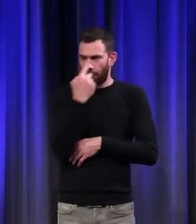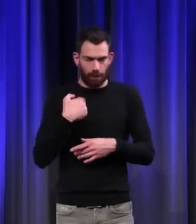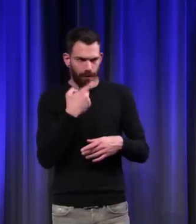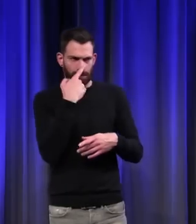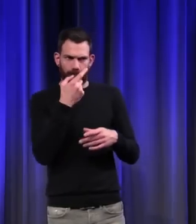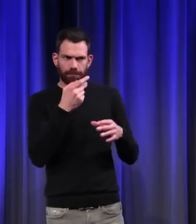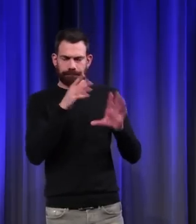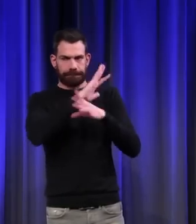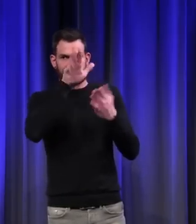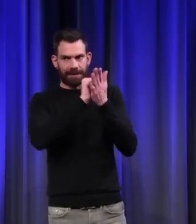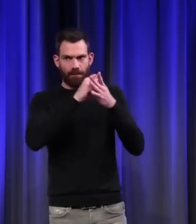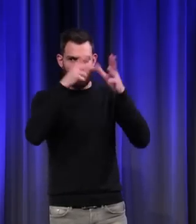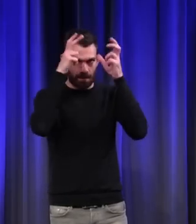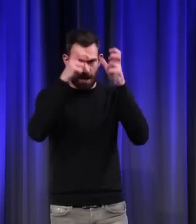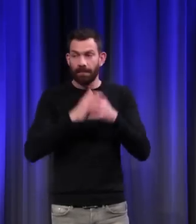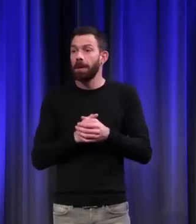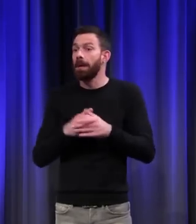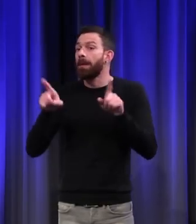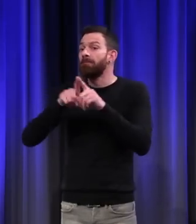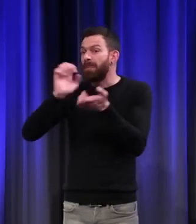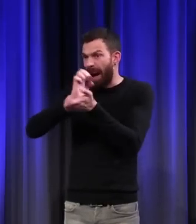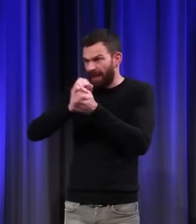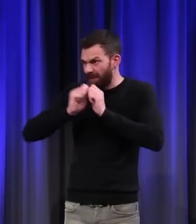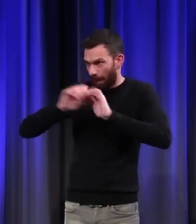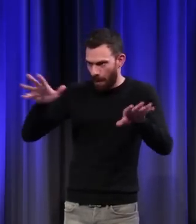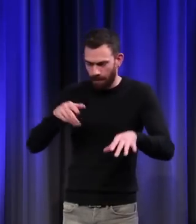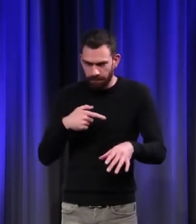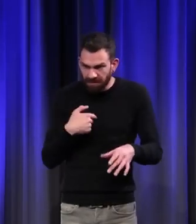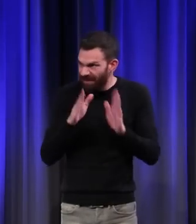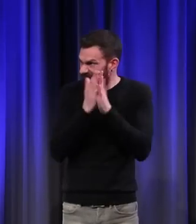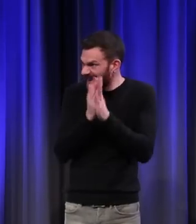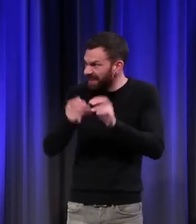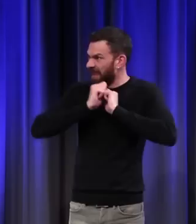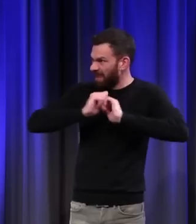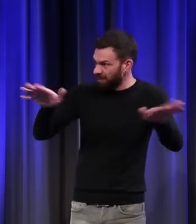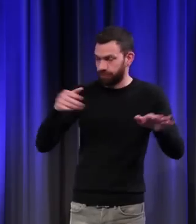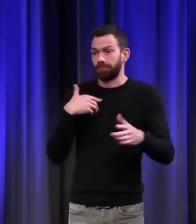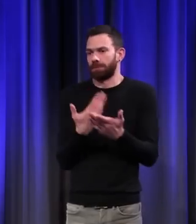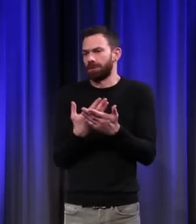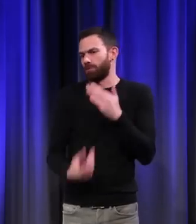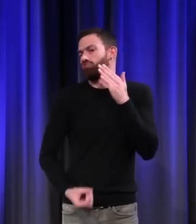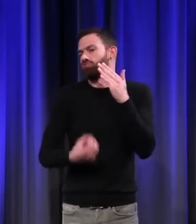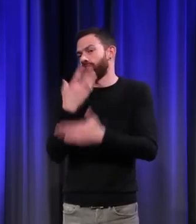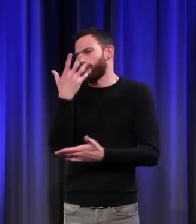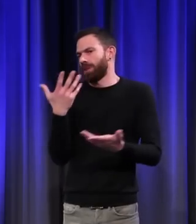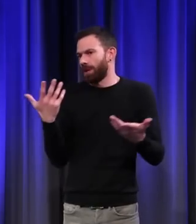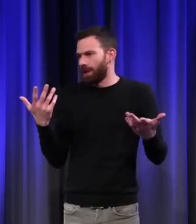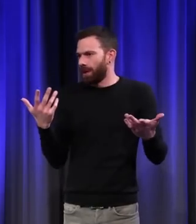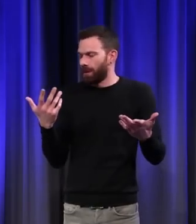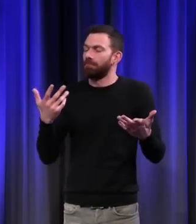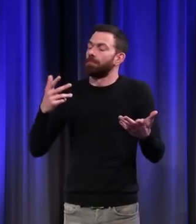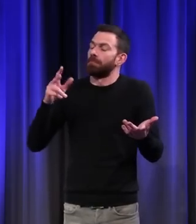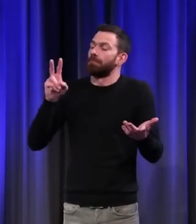'imprimerie, c'est pareil. Répandre les livres, d'une part, c'est une nouveauté qui, et c'est vrai,